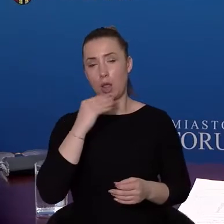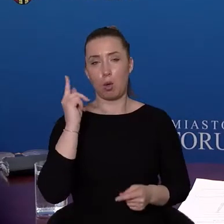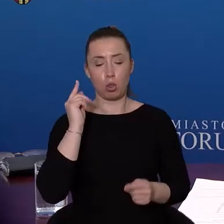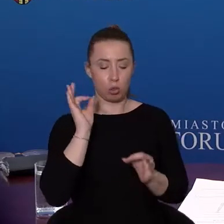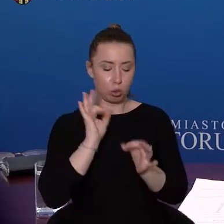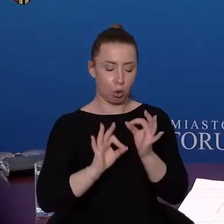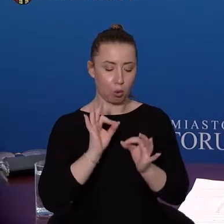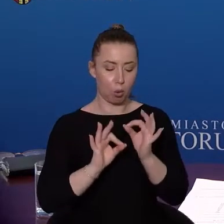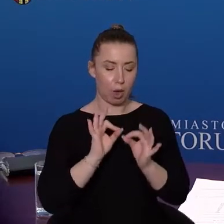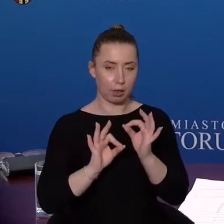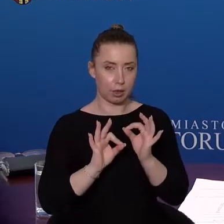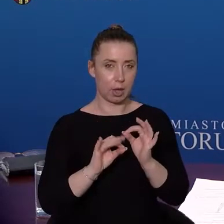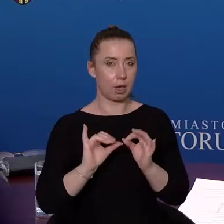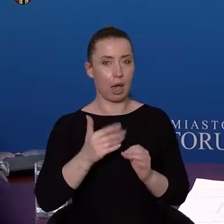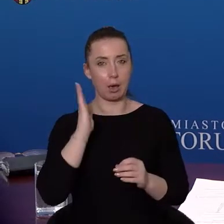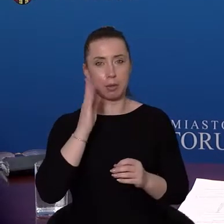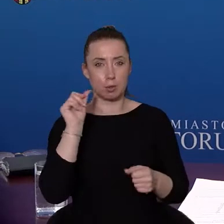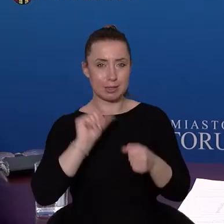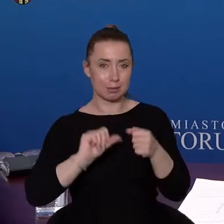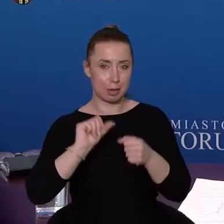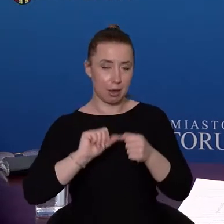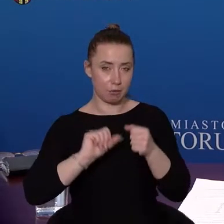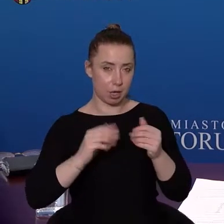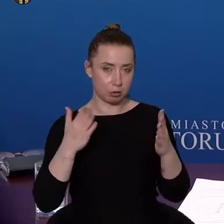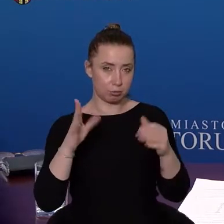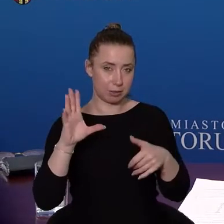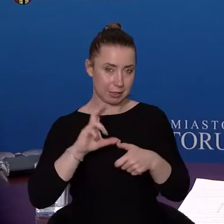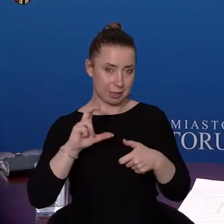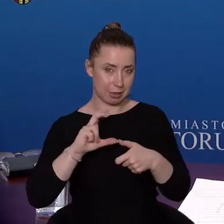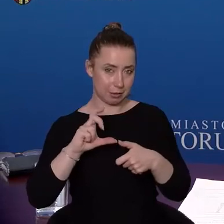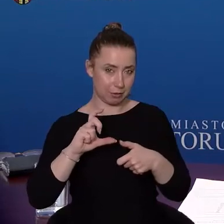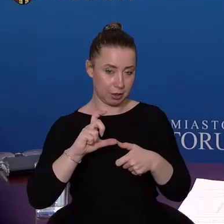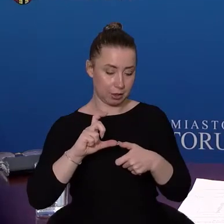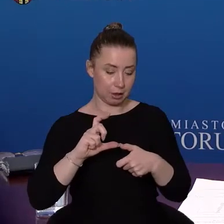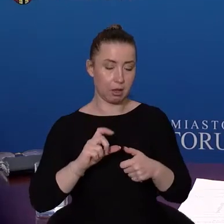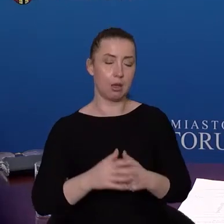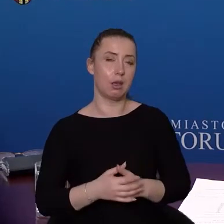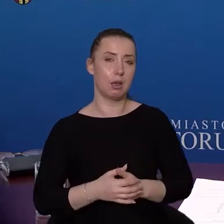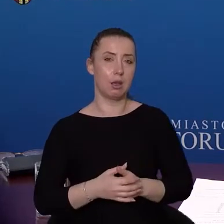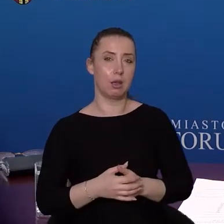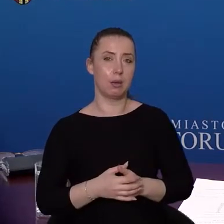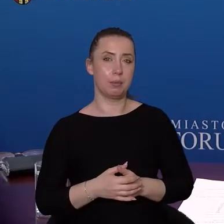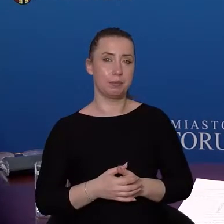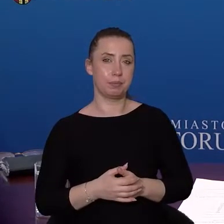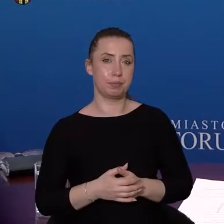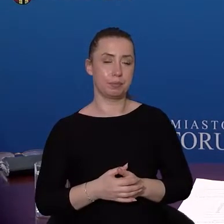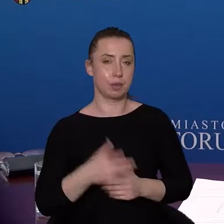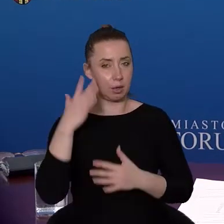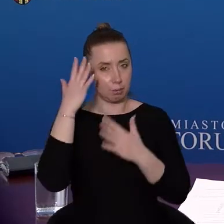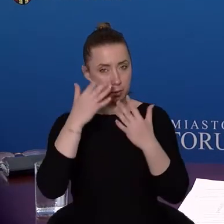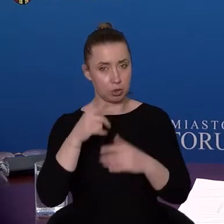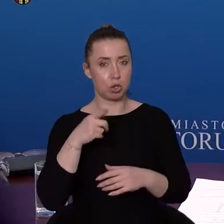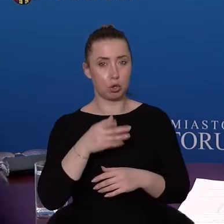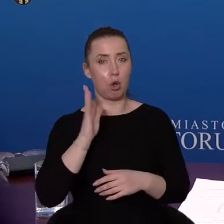tej weryfikacji, o której powiedziałem przed chwilą. Miejmy nadzieję, że te weryfikacje będą